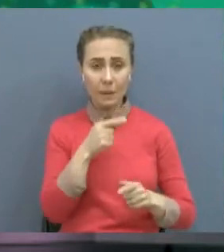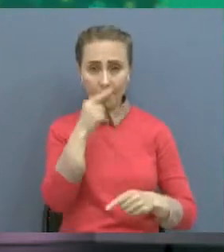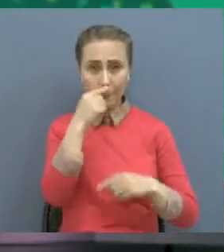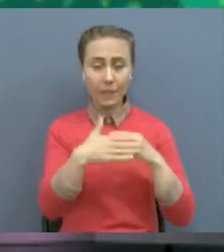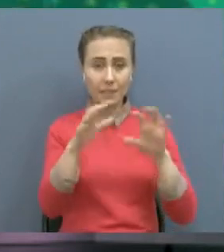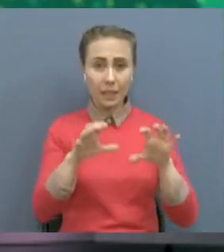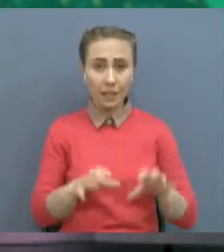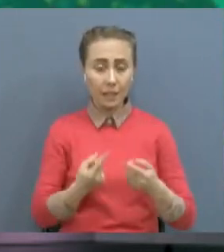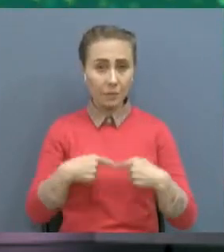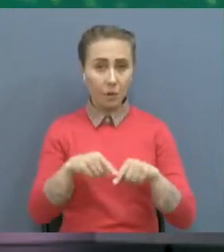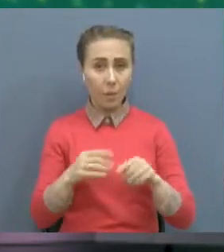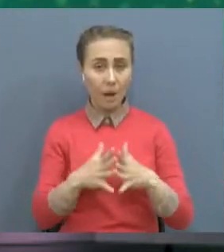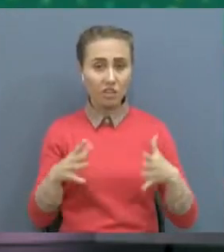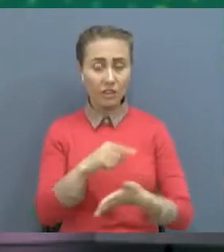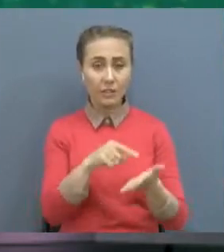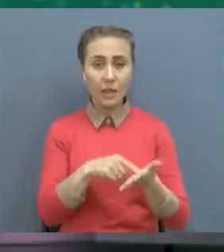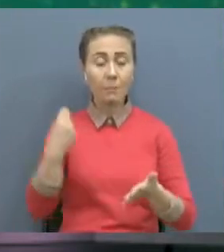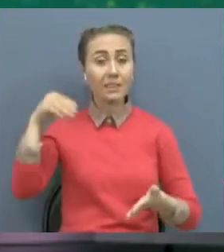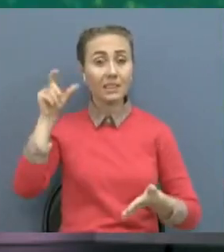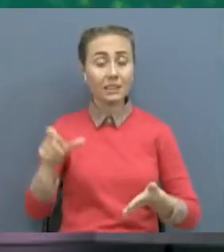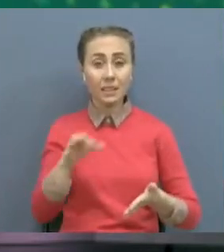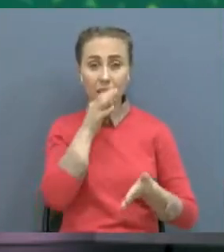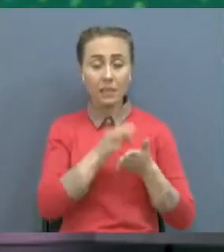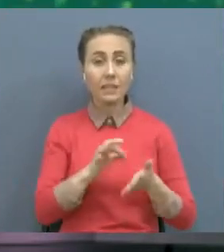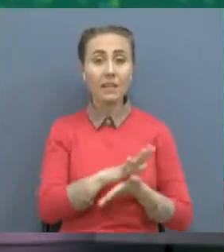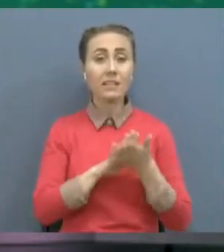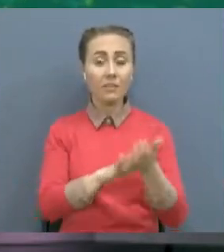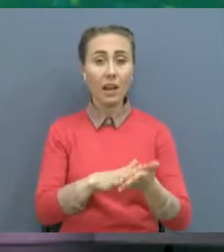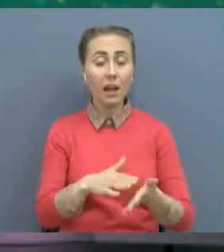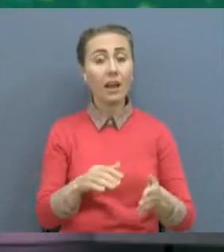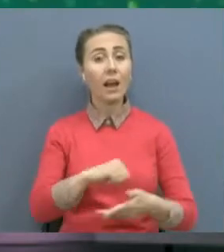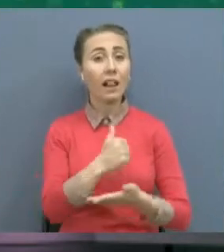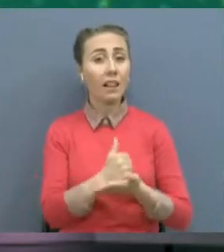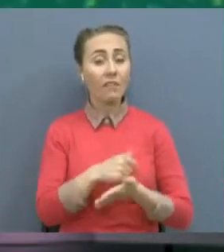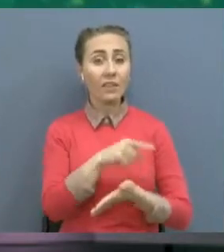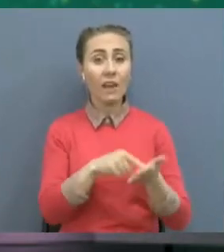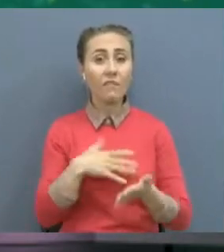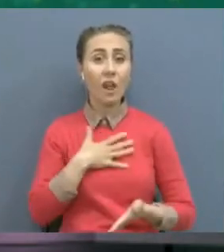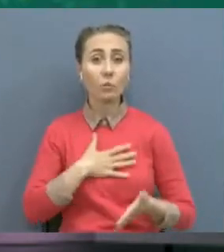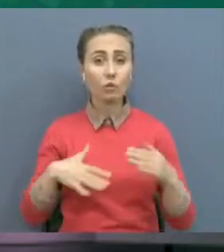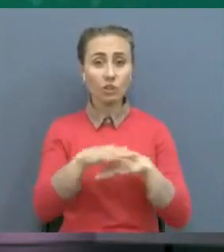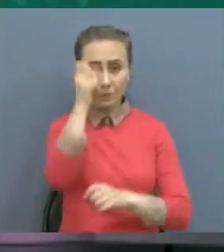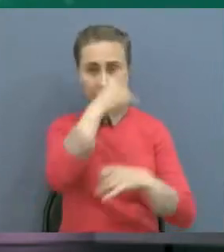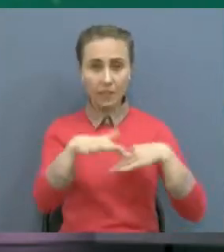үлкен міндет түрғанын айтты. Президент елді алыңдатқан өзекті мәселер бойынша да мәлімдеме жасады.